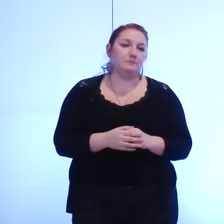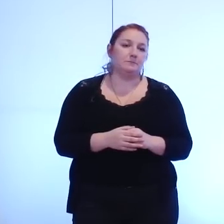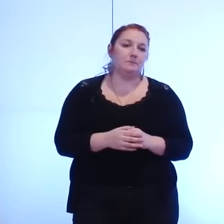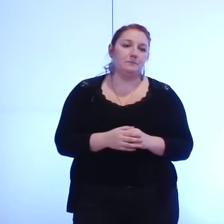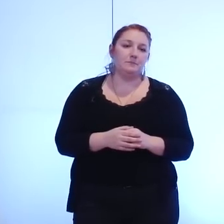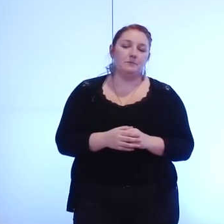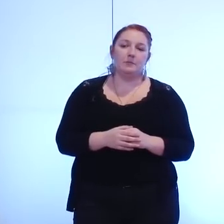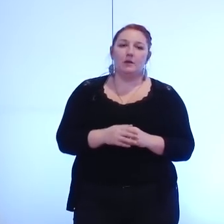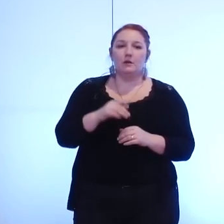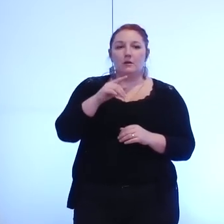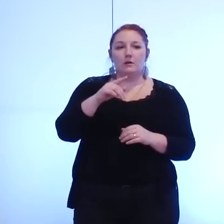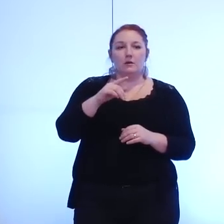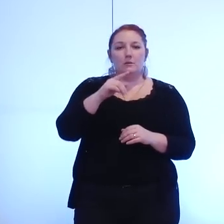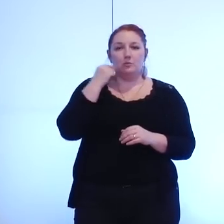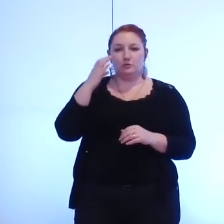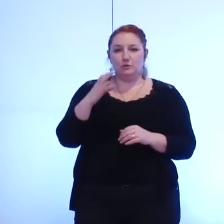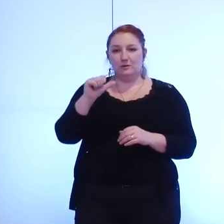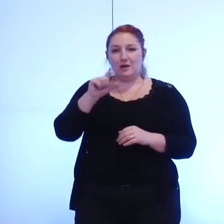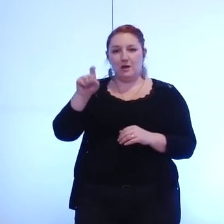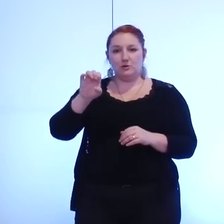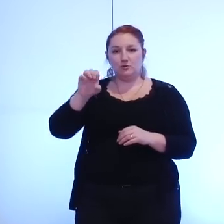alors monsieur Cazenave après je vais madame Sala